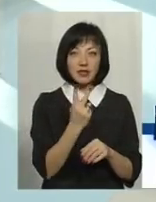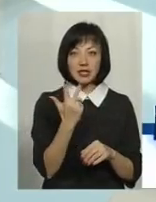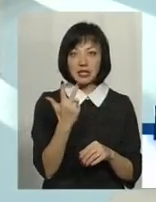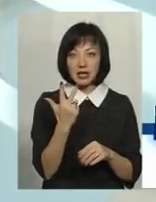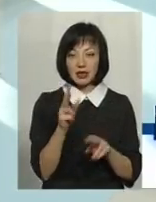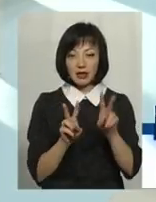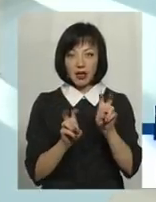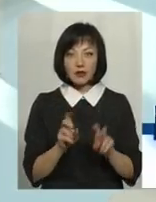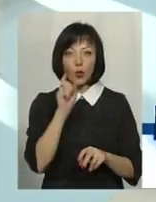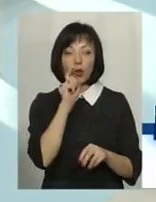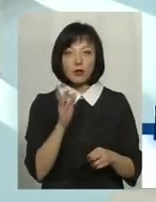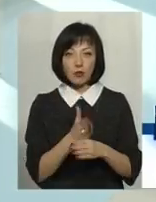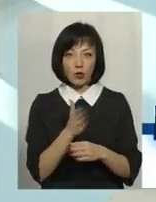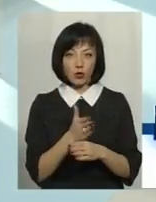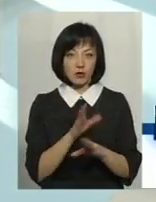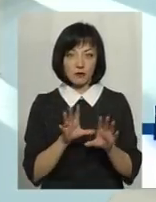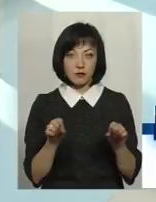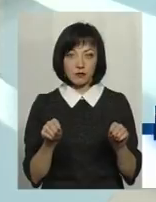позиції української продукції.